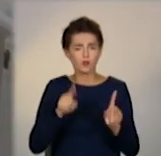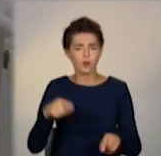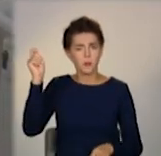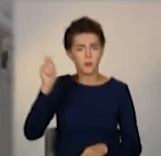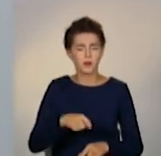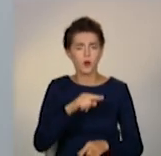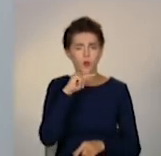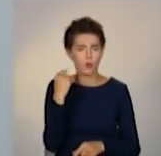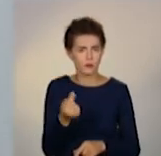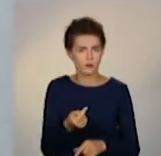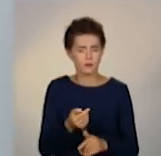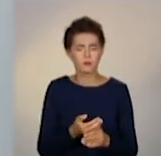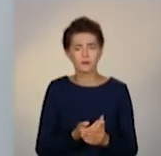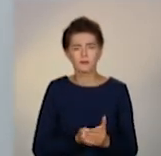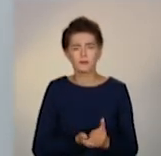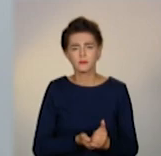Російської Федерації.